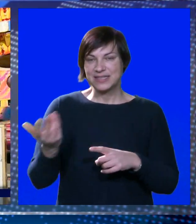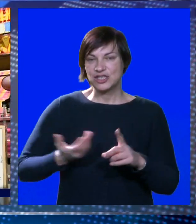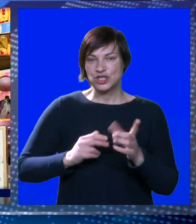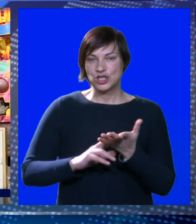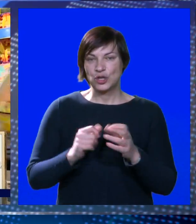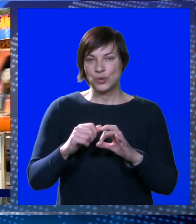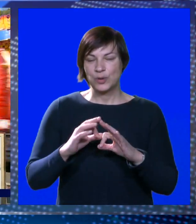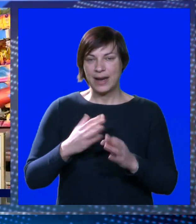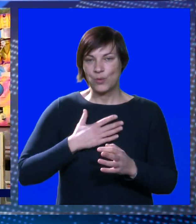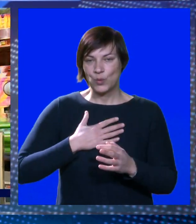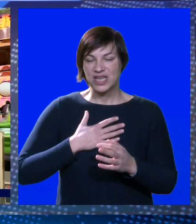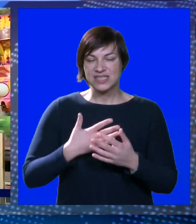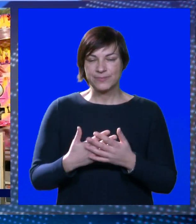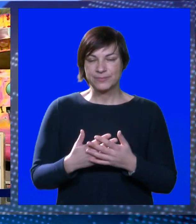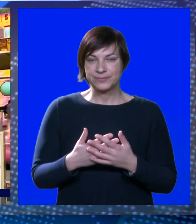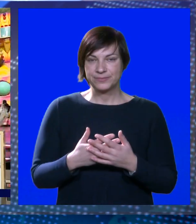što je došao Luna Park u nas.